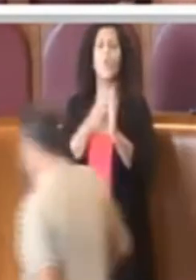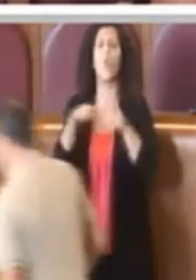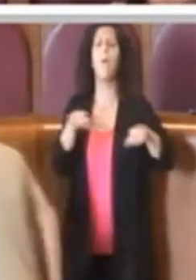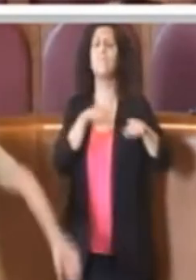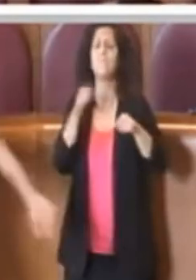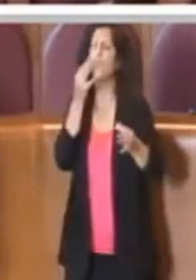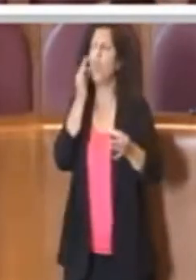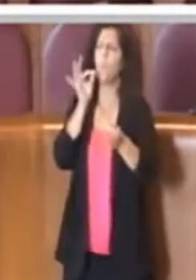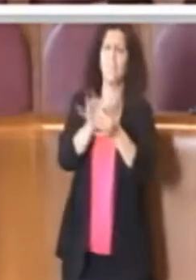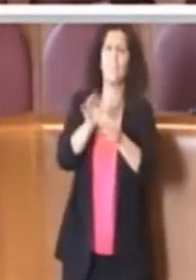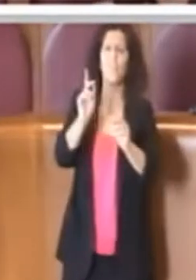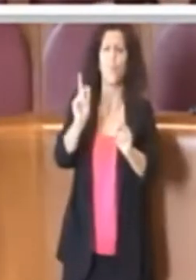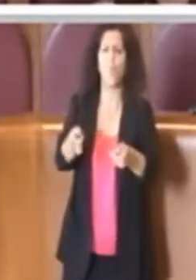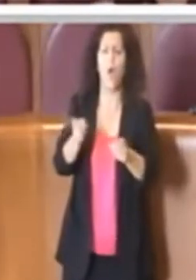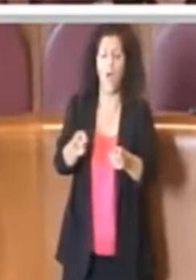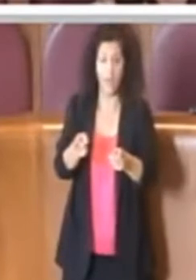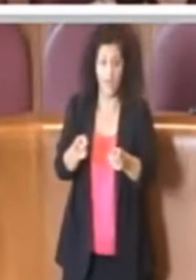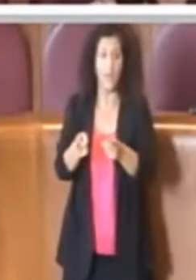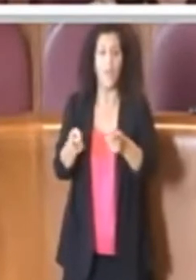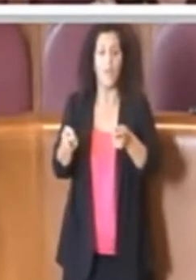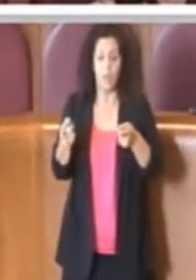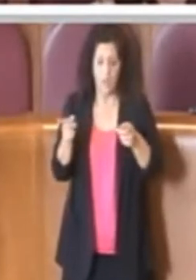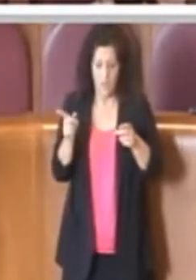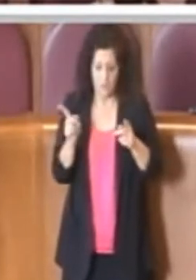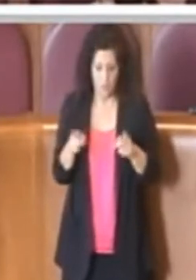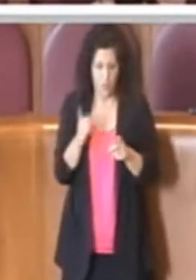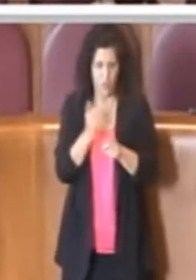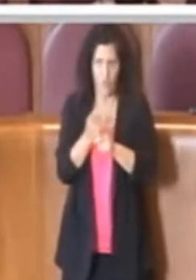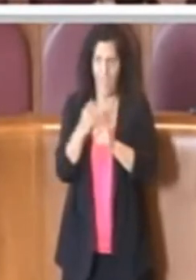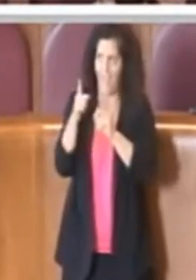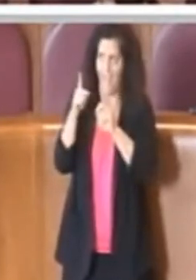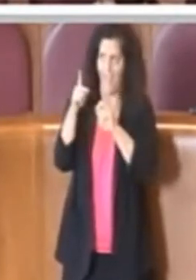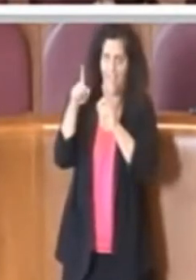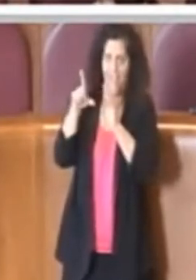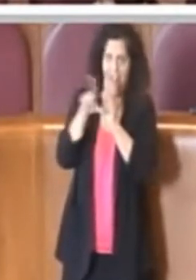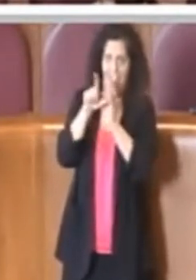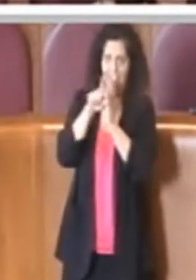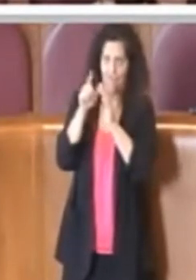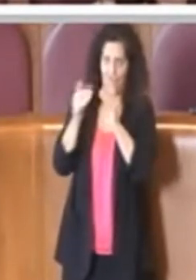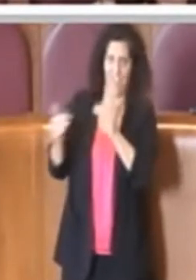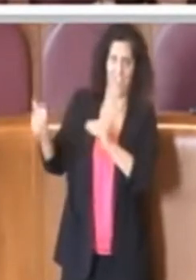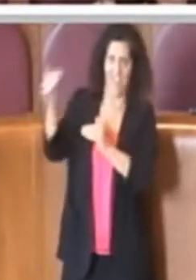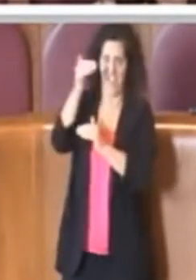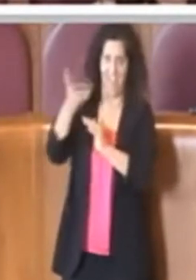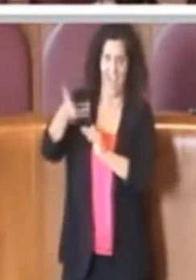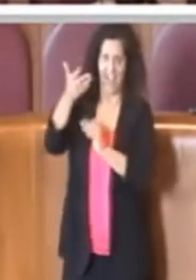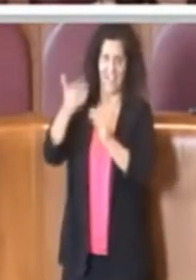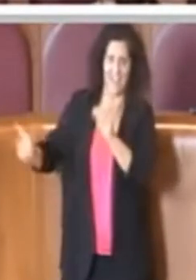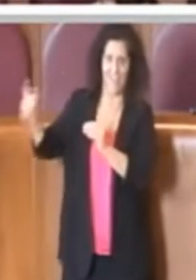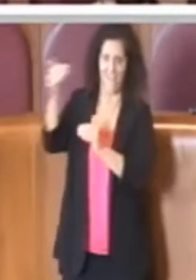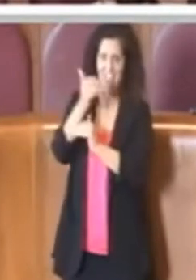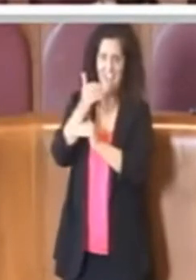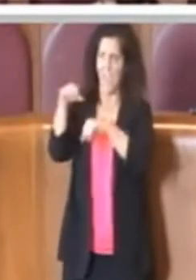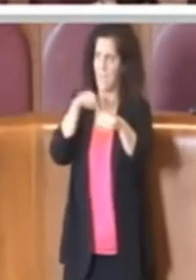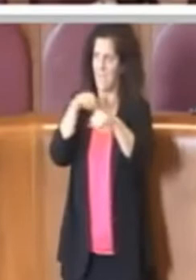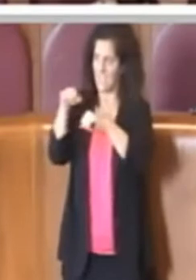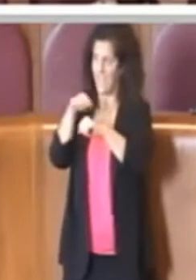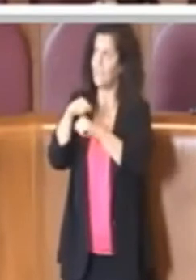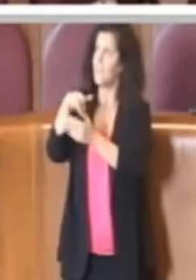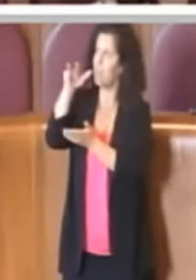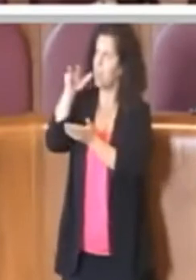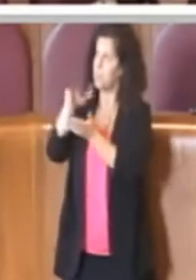nello svolgimento anche in funzione degli adeguamenti normativi che avvengono ad alti livelli amministrativi, di limitare al minimo